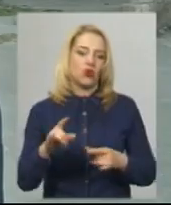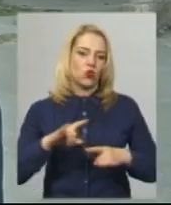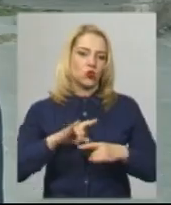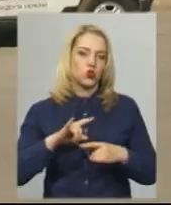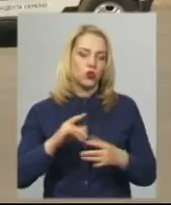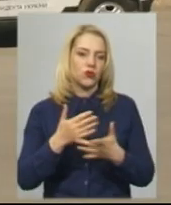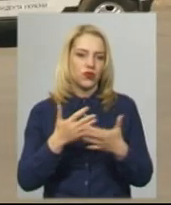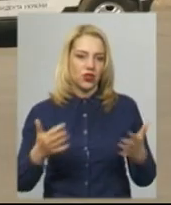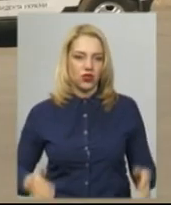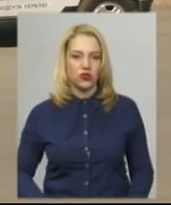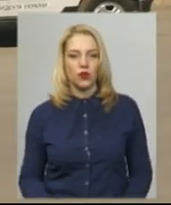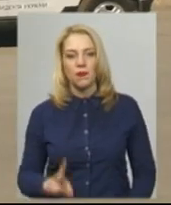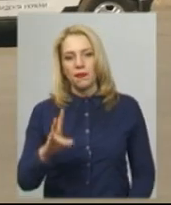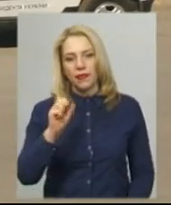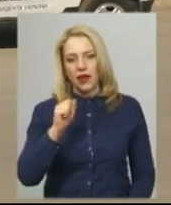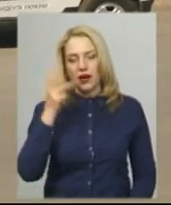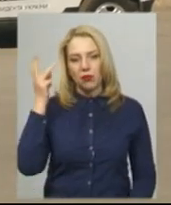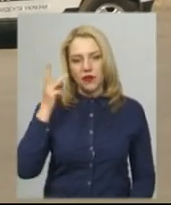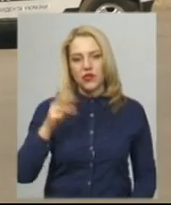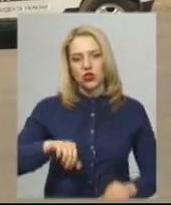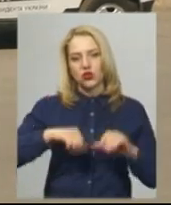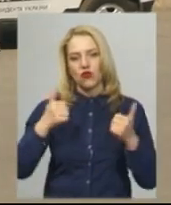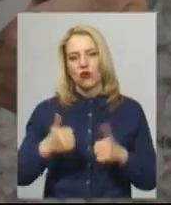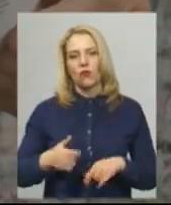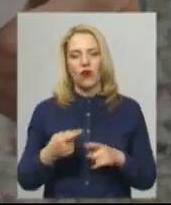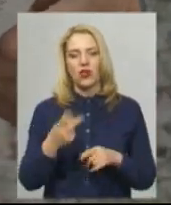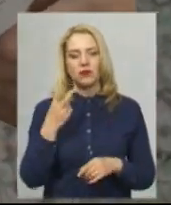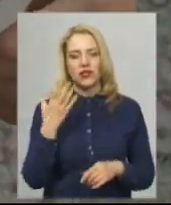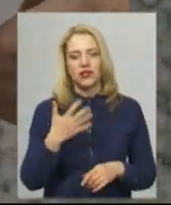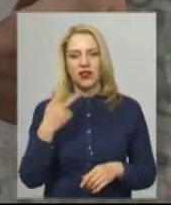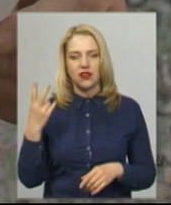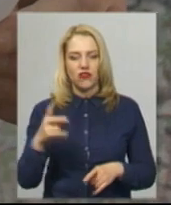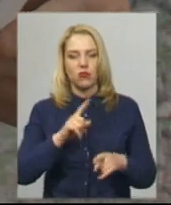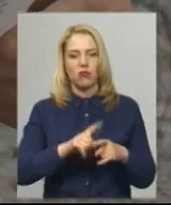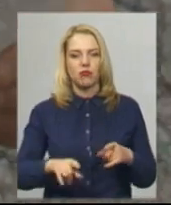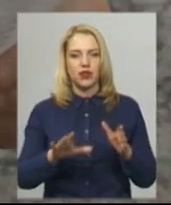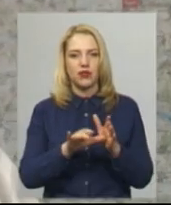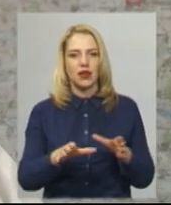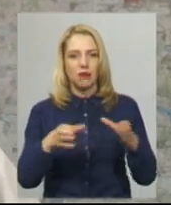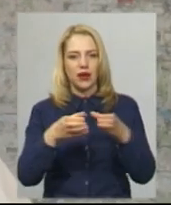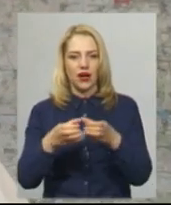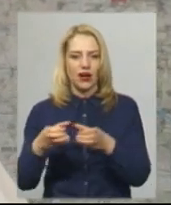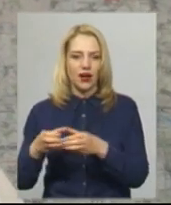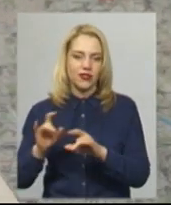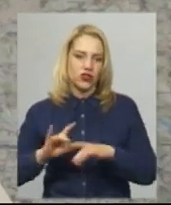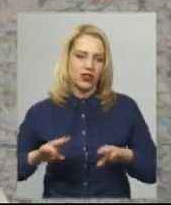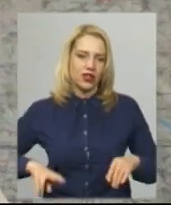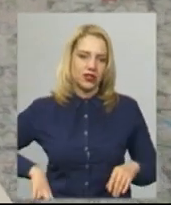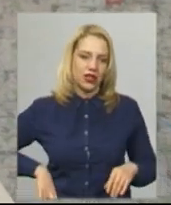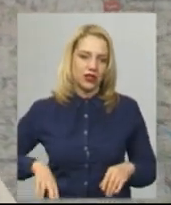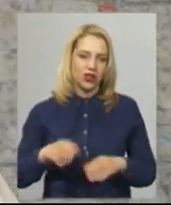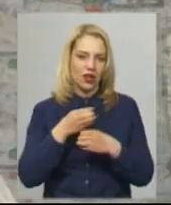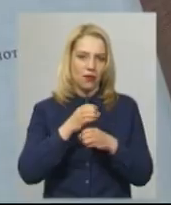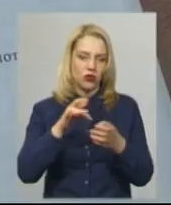іншого. На Хмельниччині сформували 52 мобільні бригади, каже заступник директора Хмельницького обласного лабораторного центру Ярослав